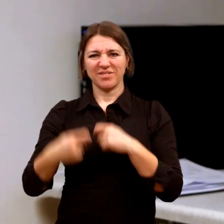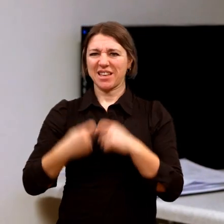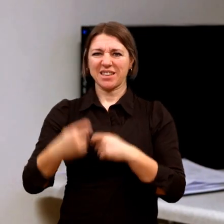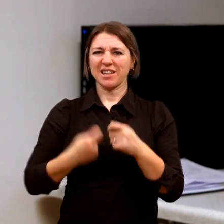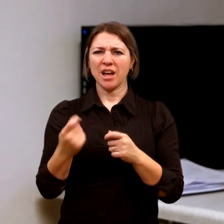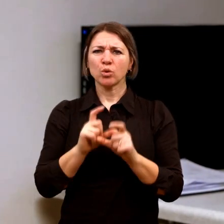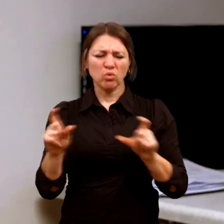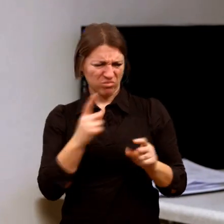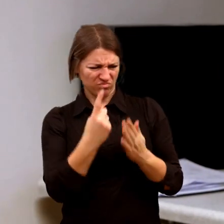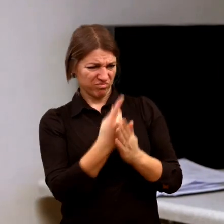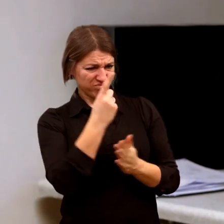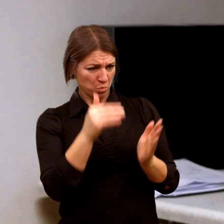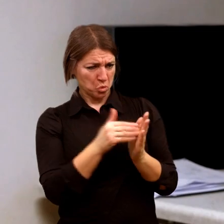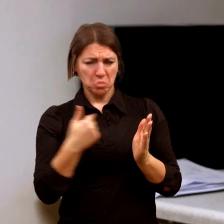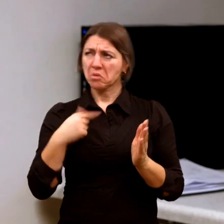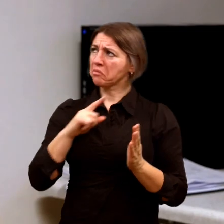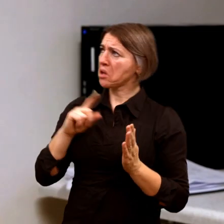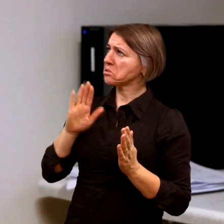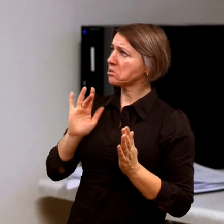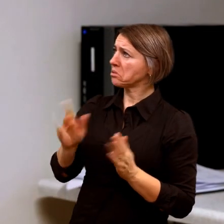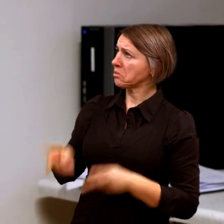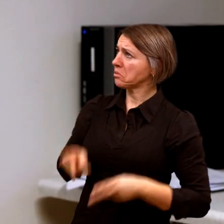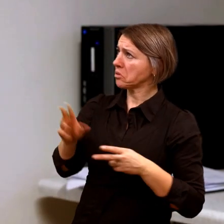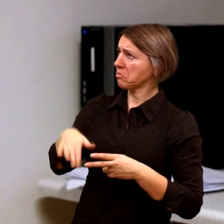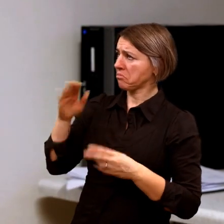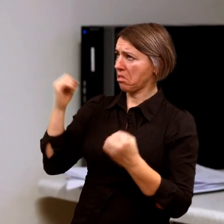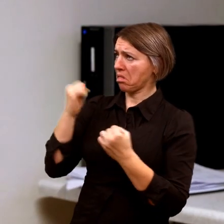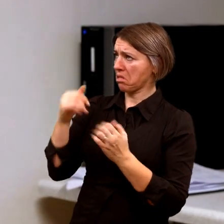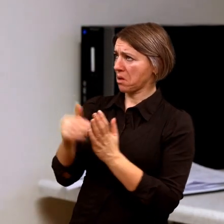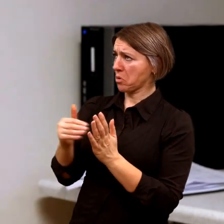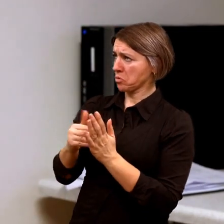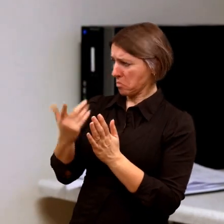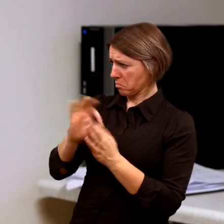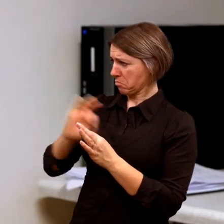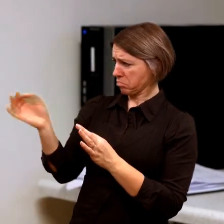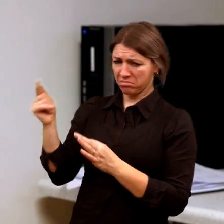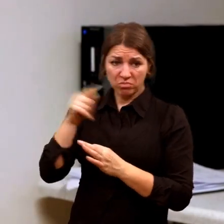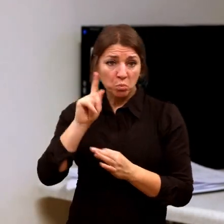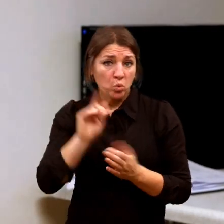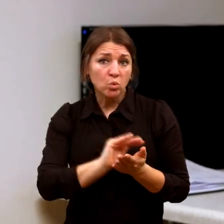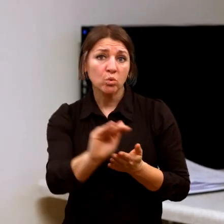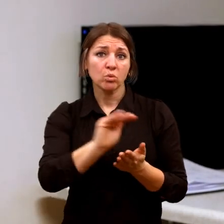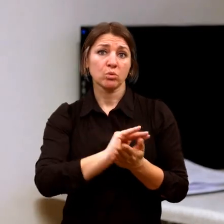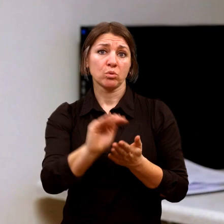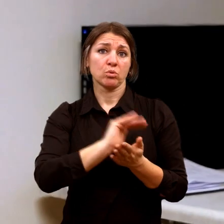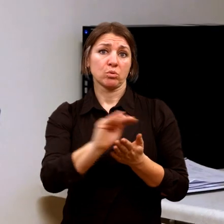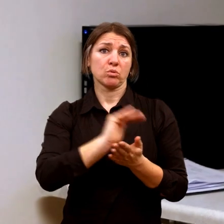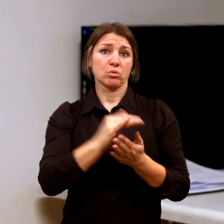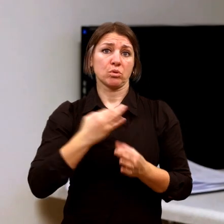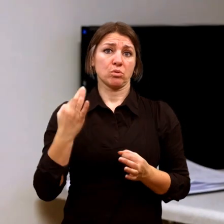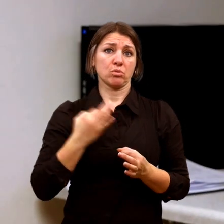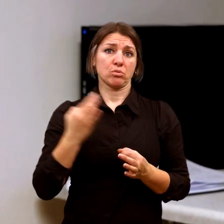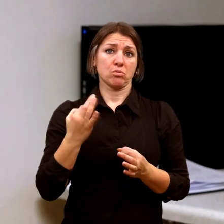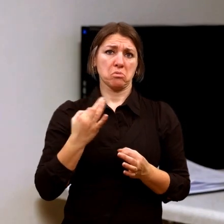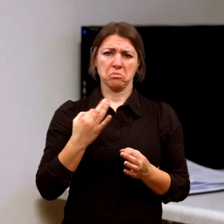ono vyžaduje něco, s čím oni už ještě se nesetkali třeba a zlejí zka uspokojení potřeb.